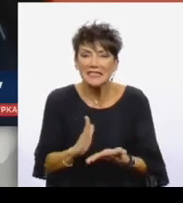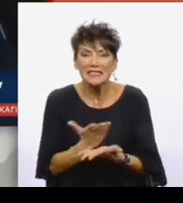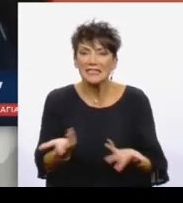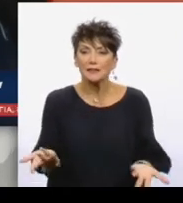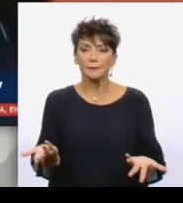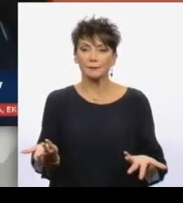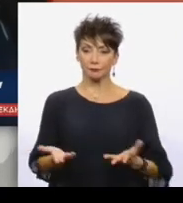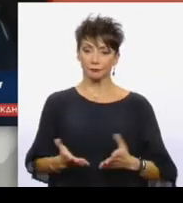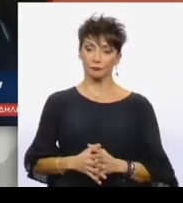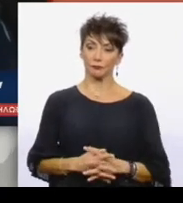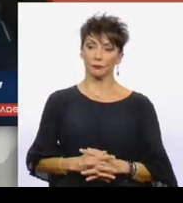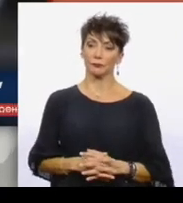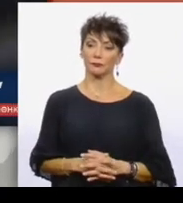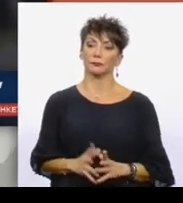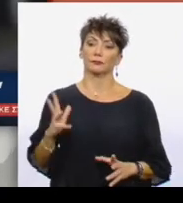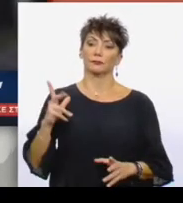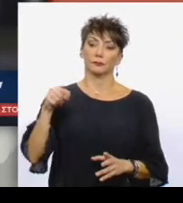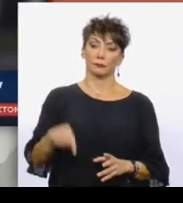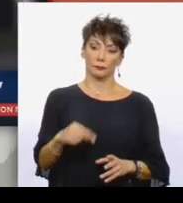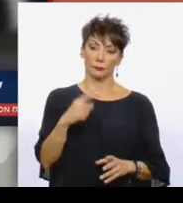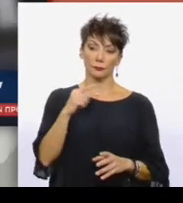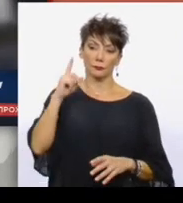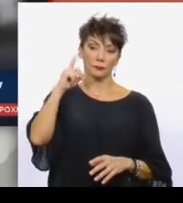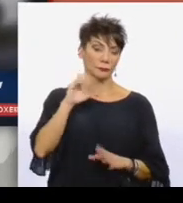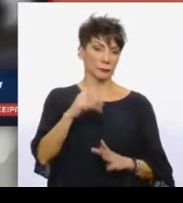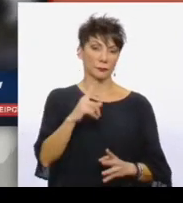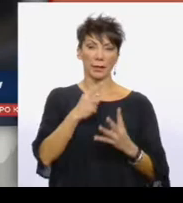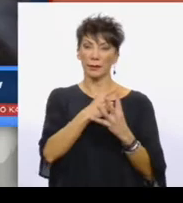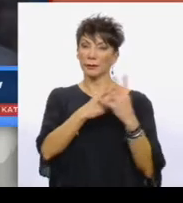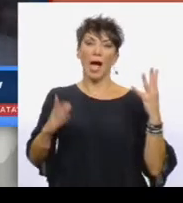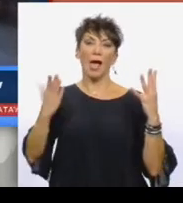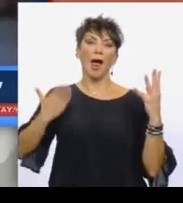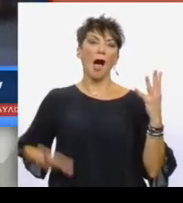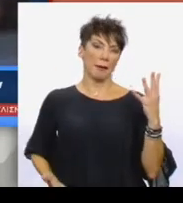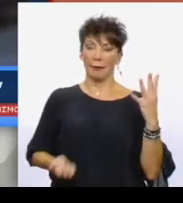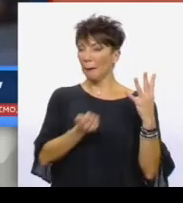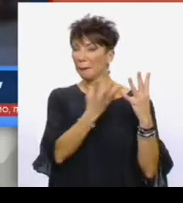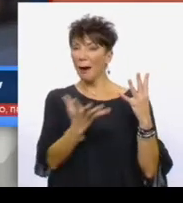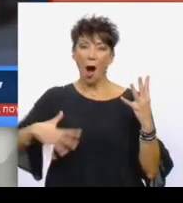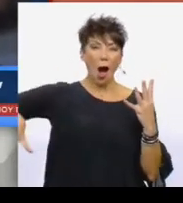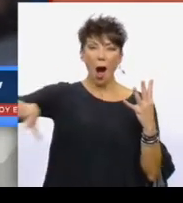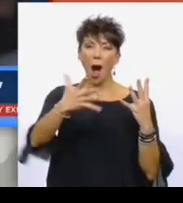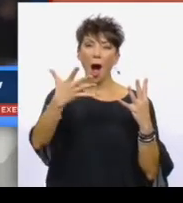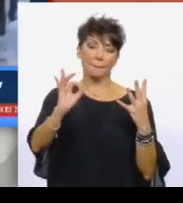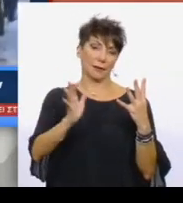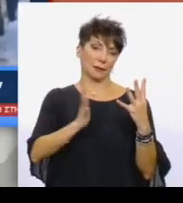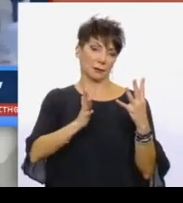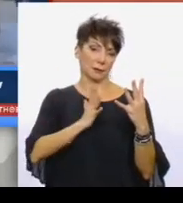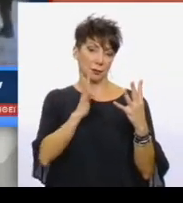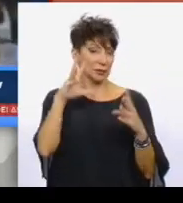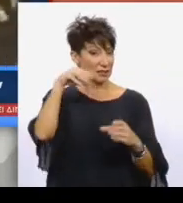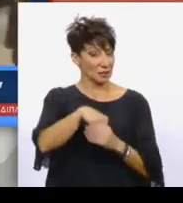Οι αναφορές που έχουμε πάρει μέχρι στιγμής είναι ότι υπάρχουν τέσσερις τραυματίες από το σύνολο των 50 ατόμων που συμμετείχαν